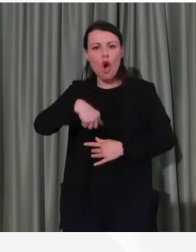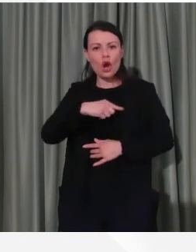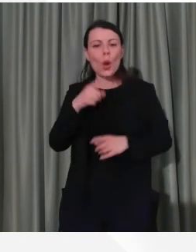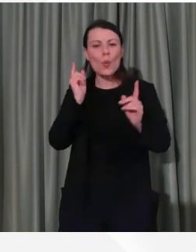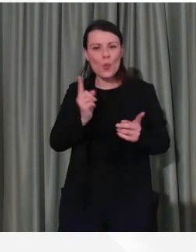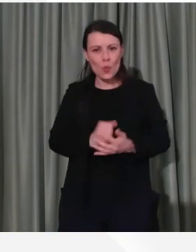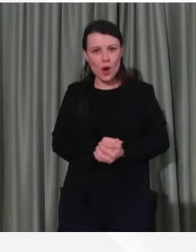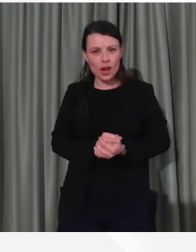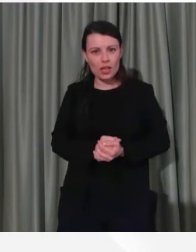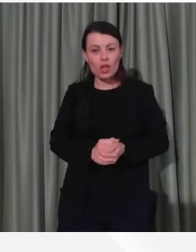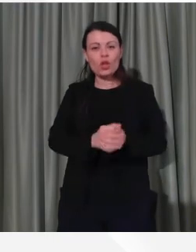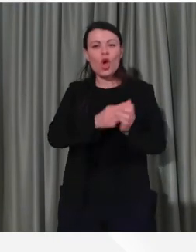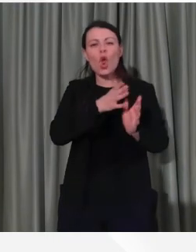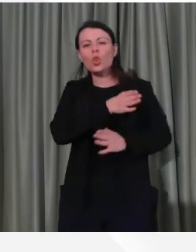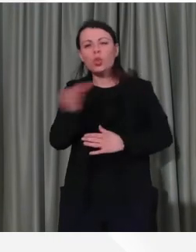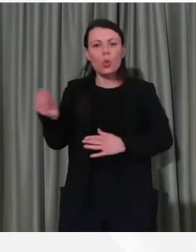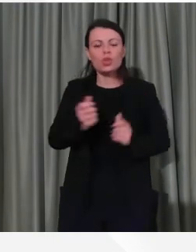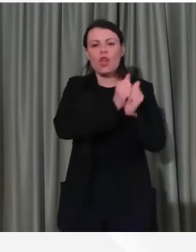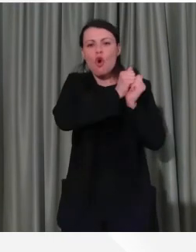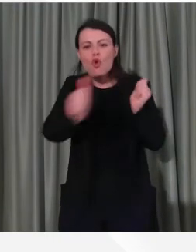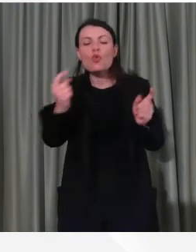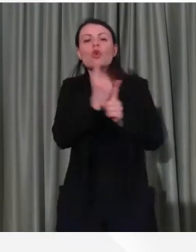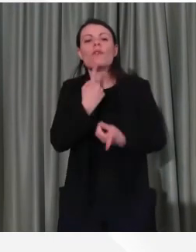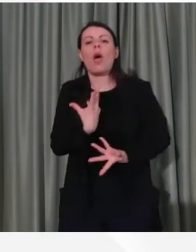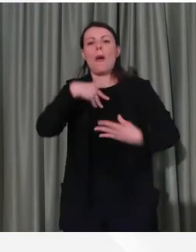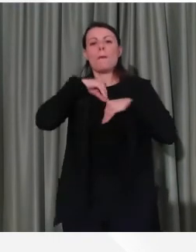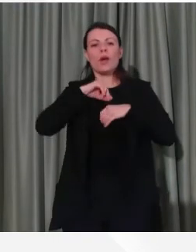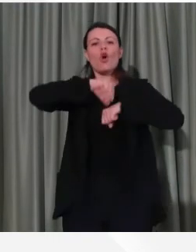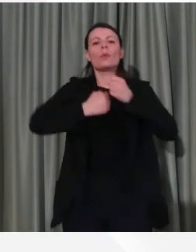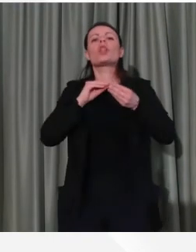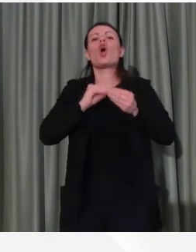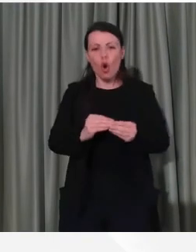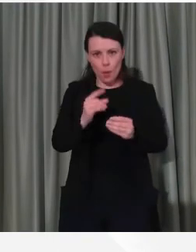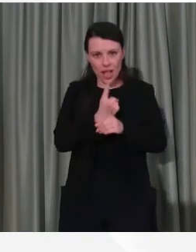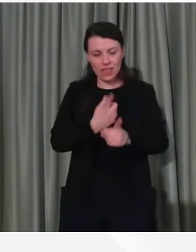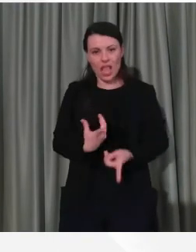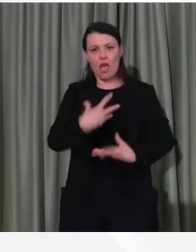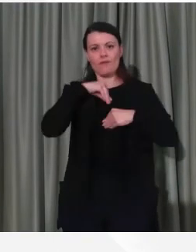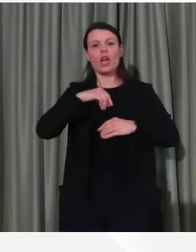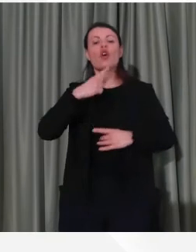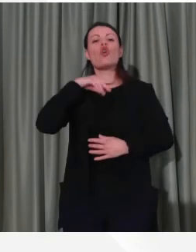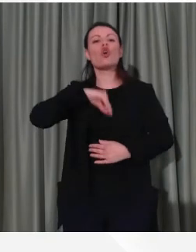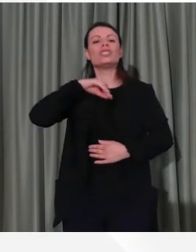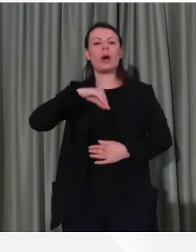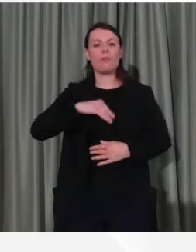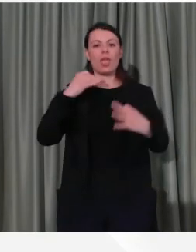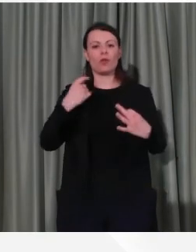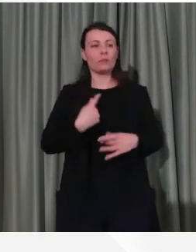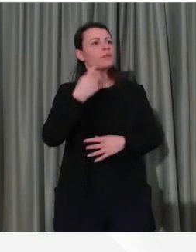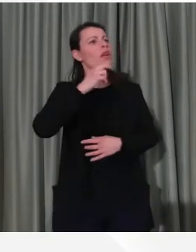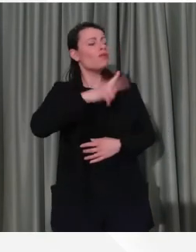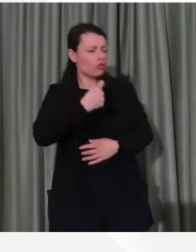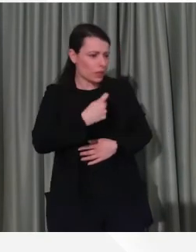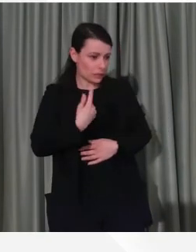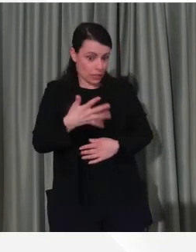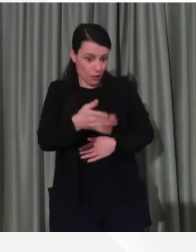prendano coscienza di come bisogna comportarsi. Ecco, Vice Presidente, prima di chiudere ci sono moltissime domande alle quali